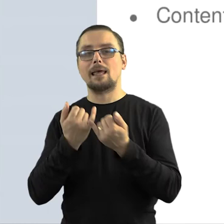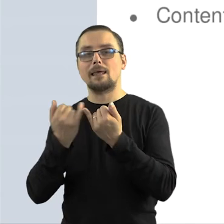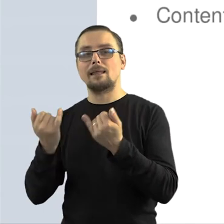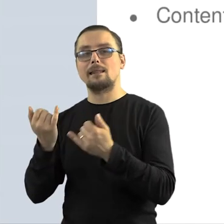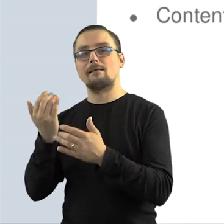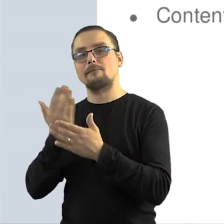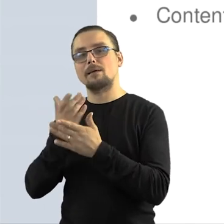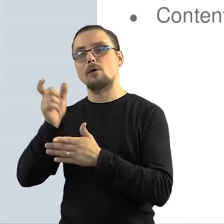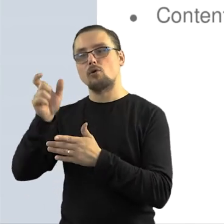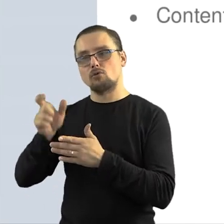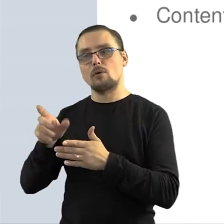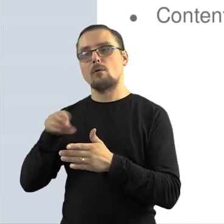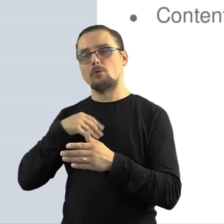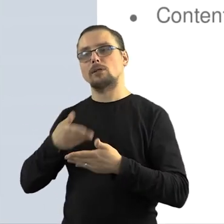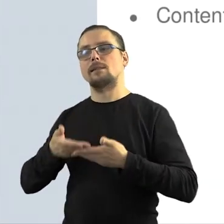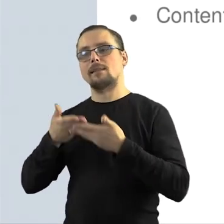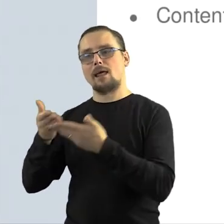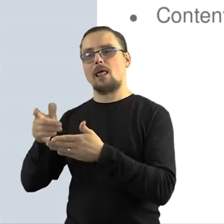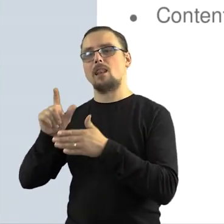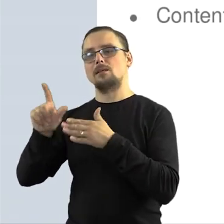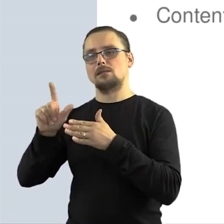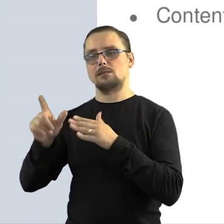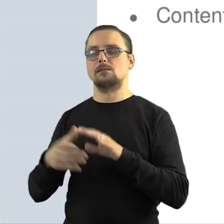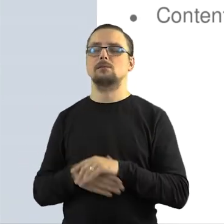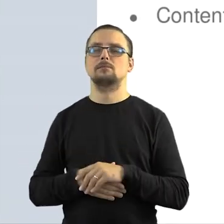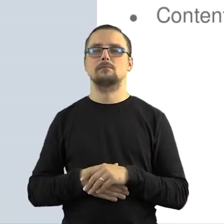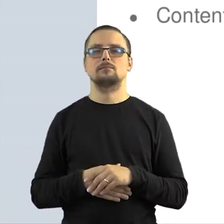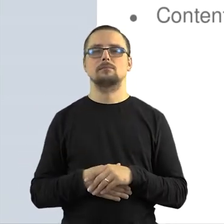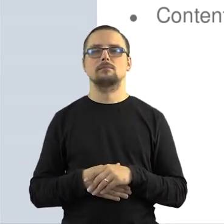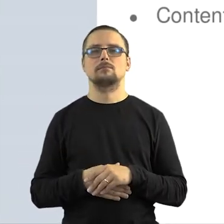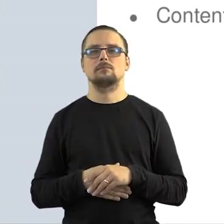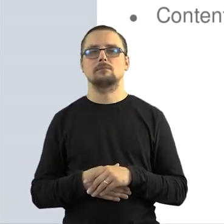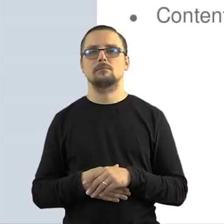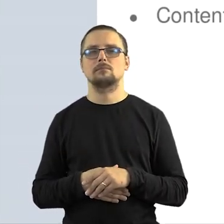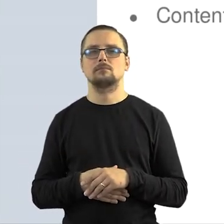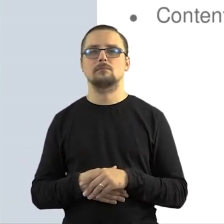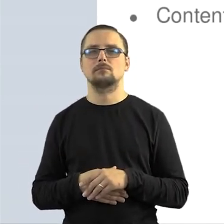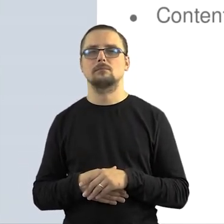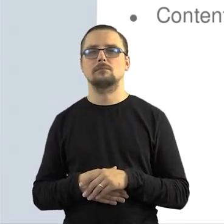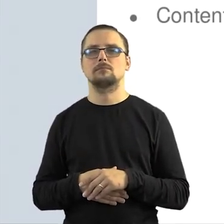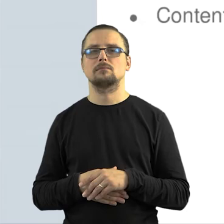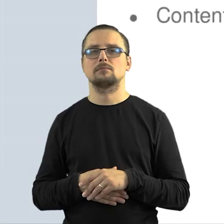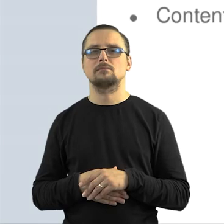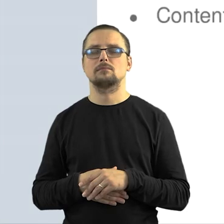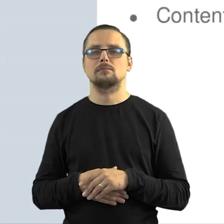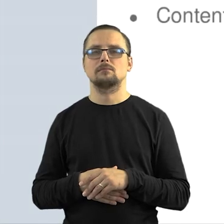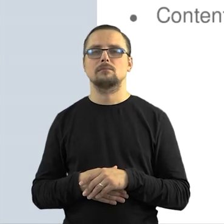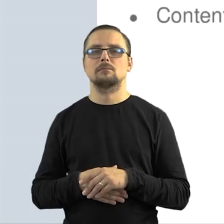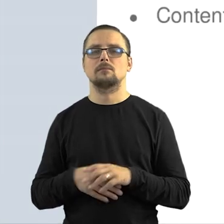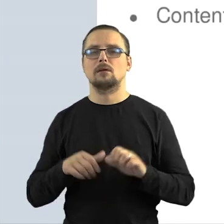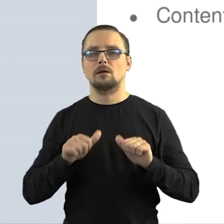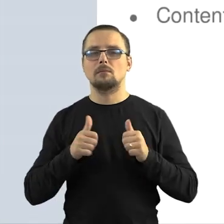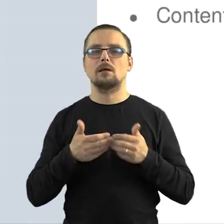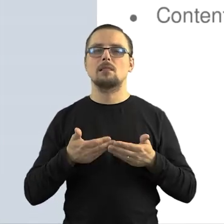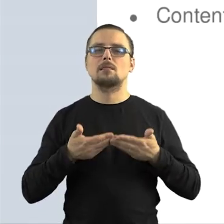to znaczy, że mogą również do tego utworu udzielać licencji komuś innemu. Ale co też bardzo ważne, żeby udzielić z prawnego